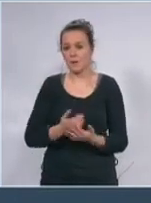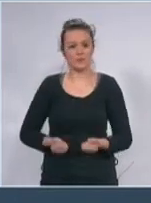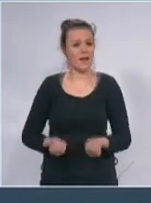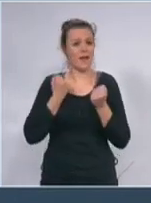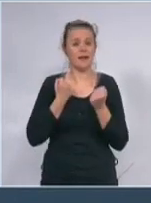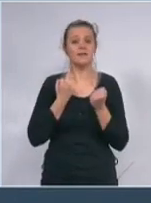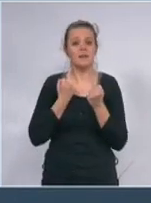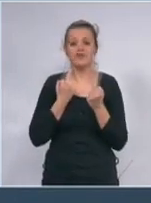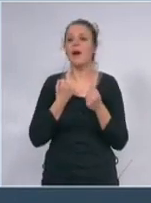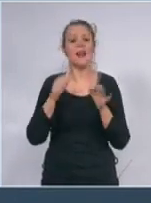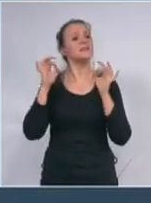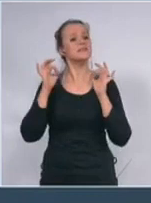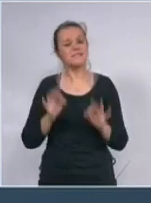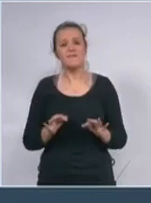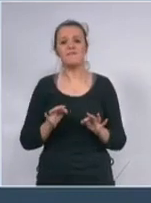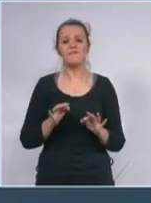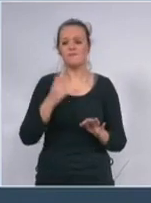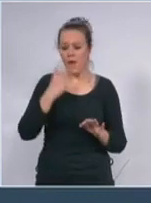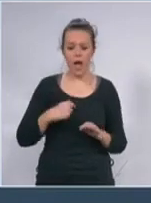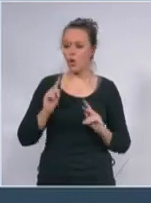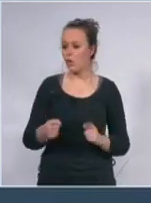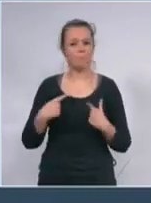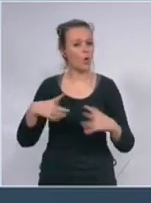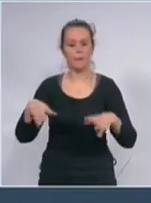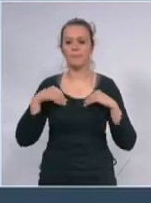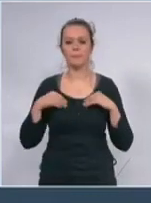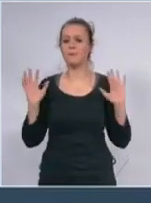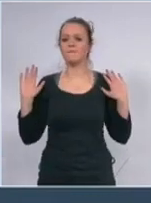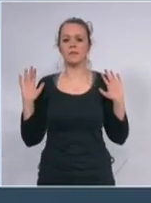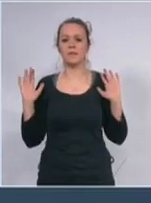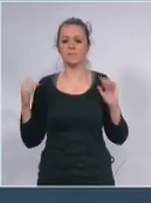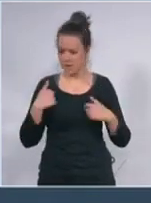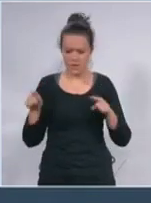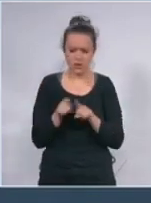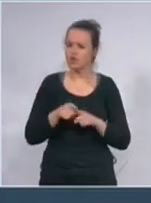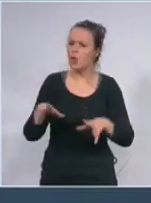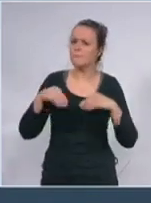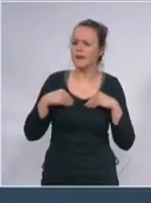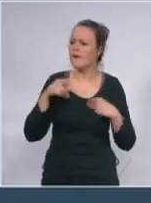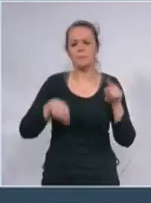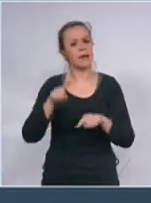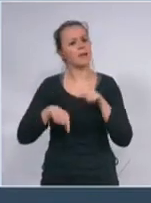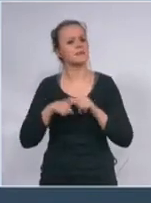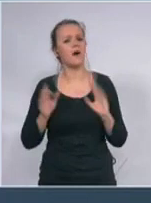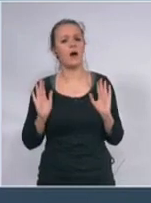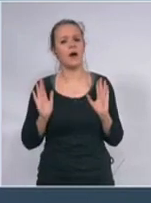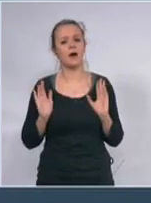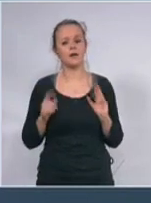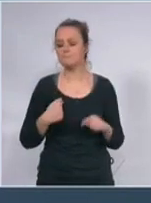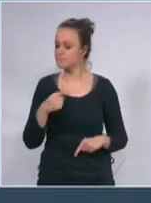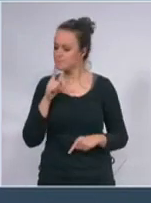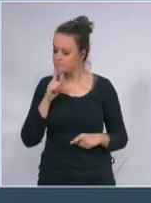kako vam kažem svako od nas mora sa nečem da se pomiri ja sam se pomirio sa određenim stvarima i nije mi teško da se sa tim pomirim